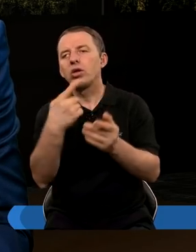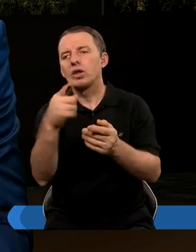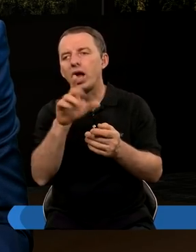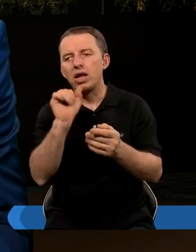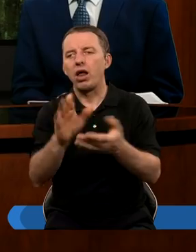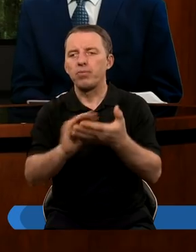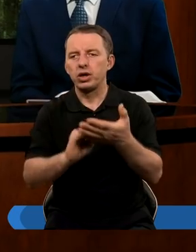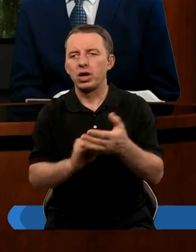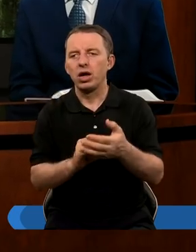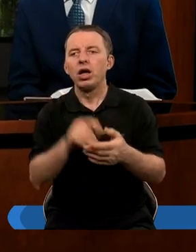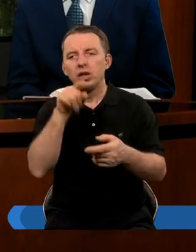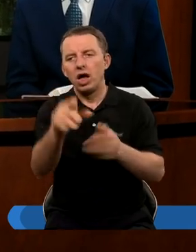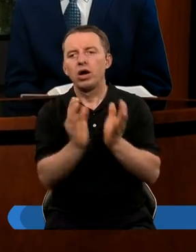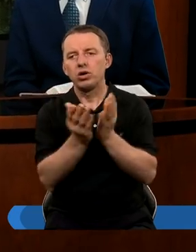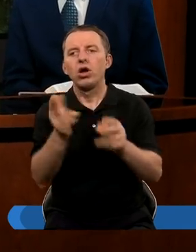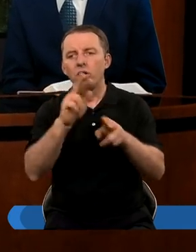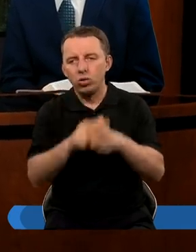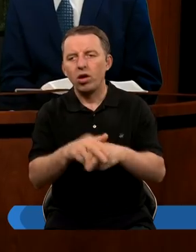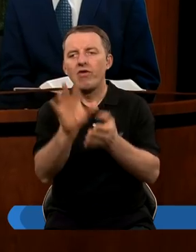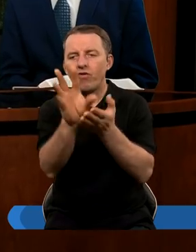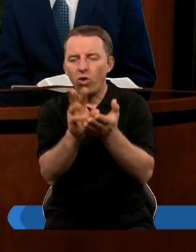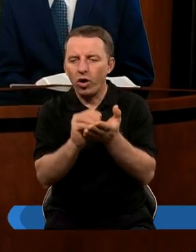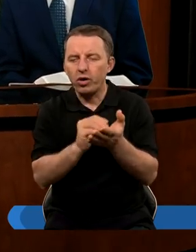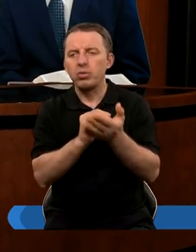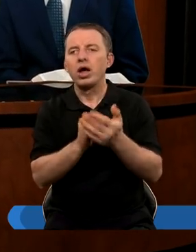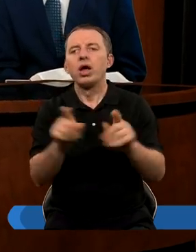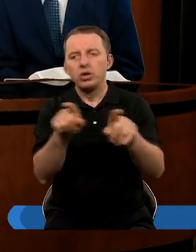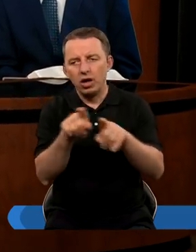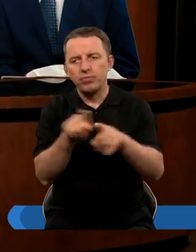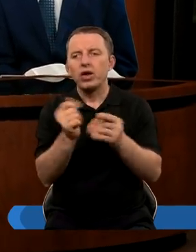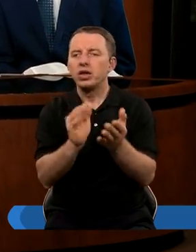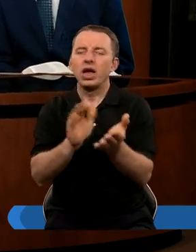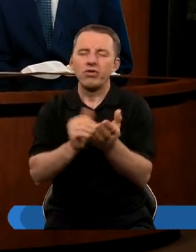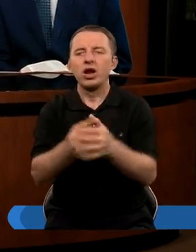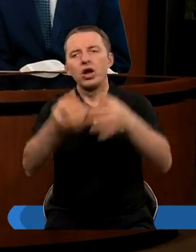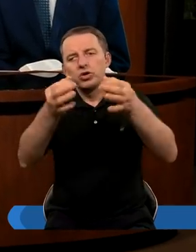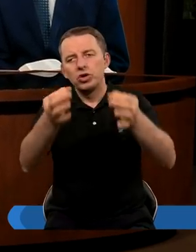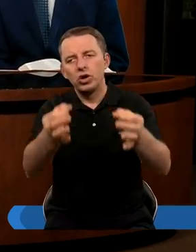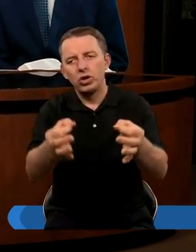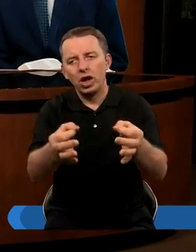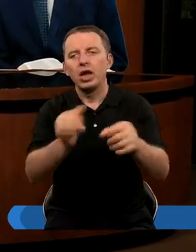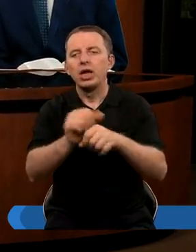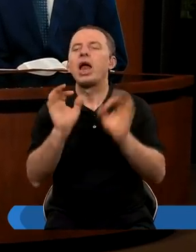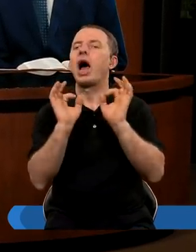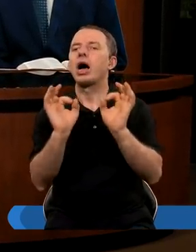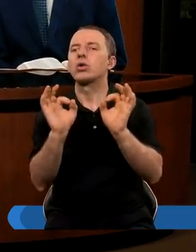księgę Daniela. Czyli tak starożytna księga w swojej formie, a jednocześnie niezwykle dzisiaj aktualna.